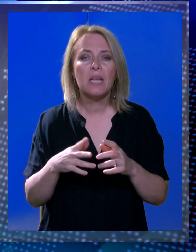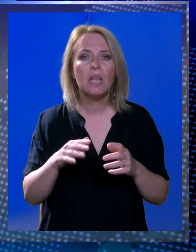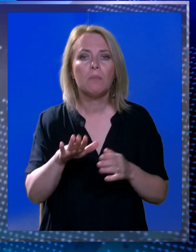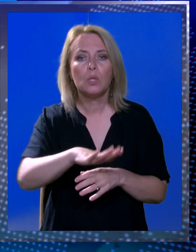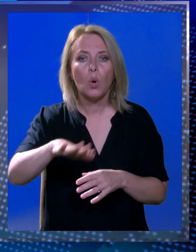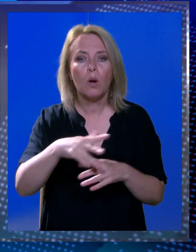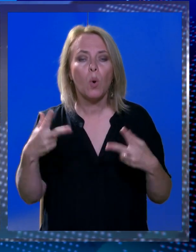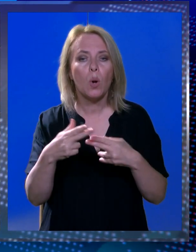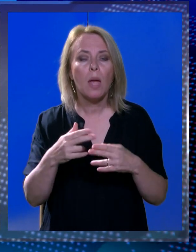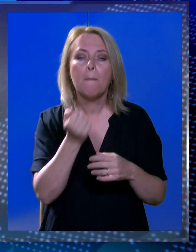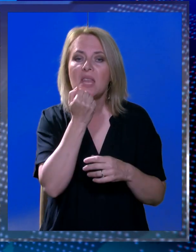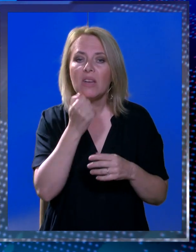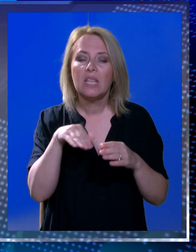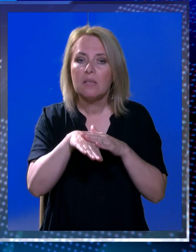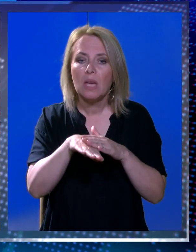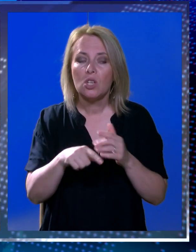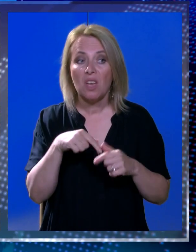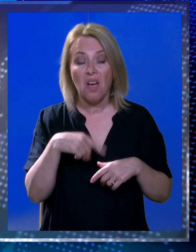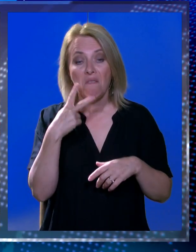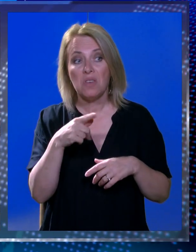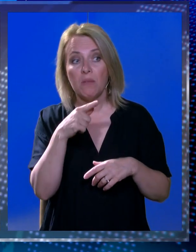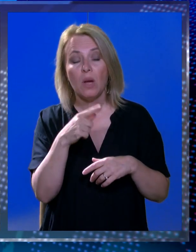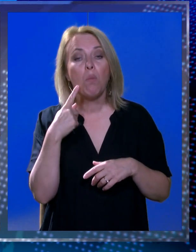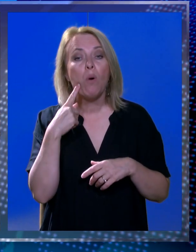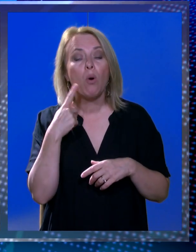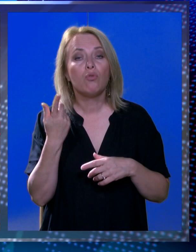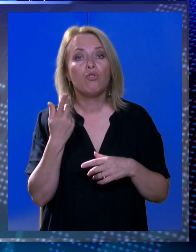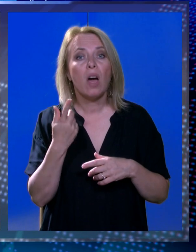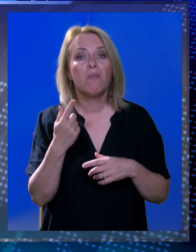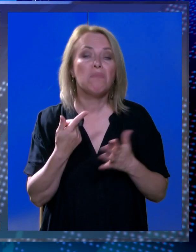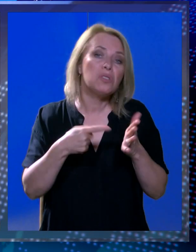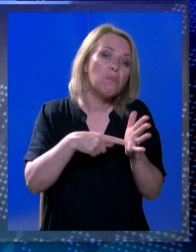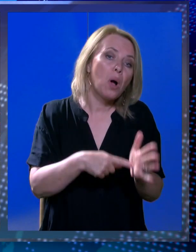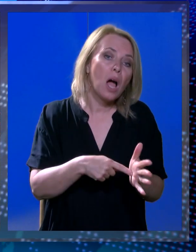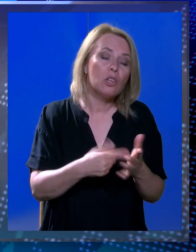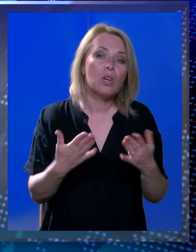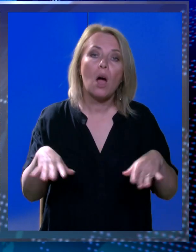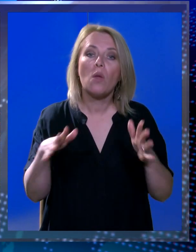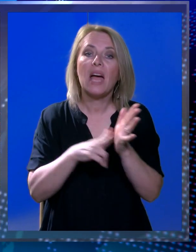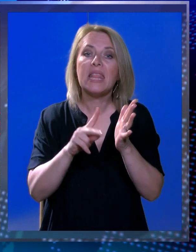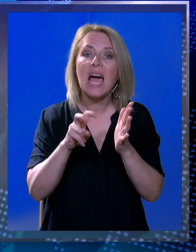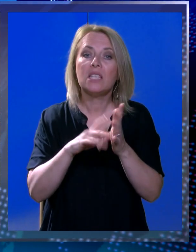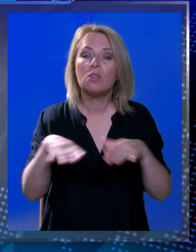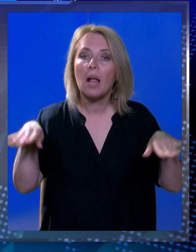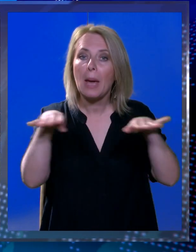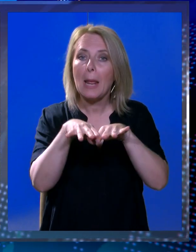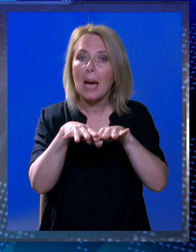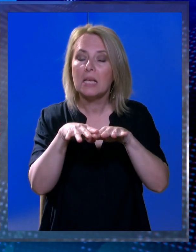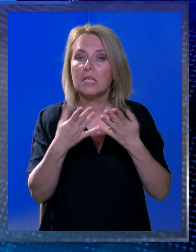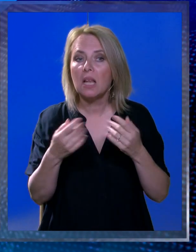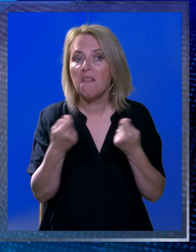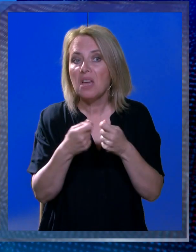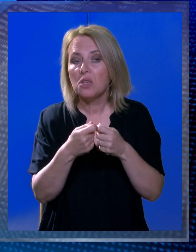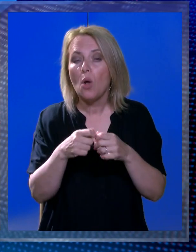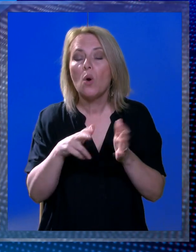Ovakve najave gradonačenika vidim kao njegov pokušaj da ispadne kao da on na nacionalnoj razini vezano